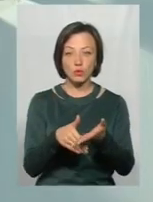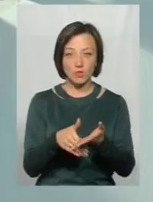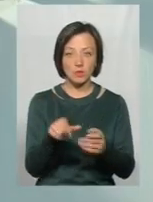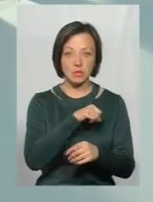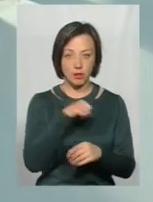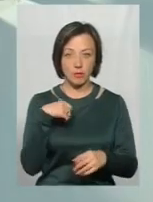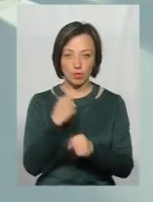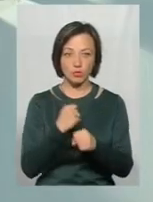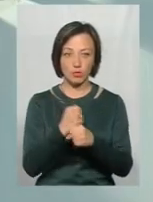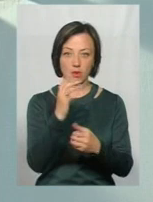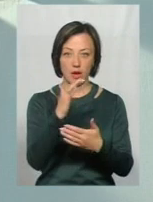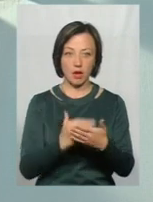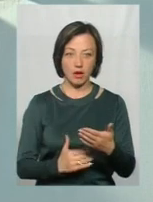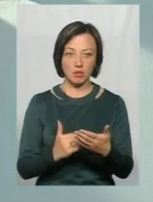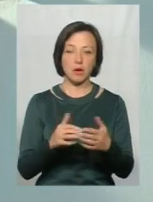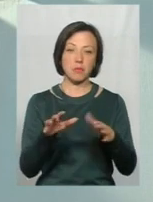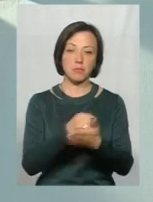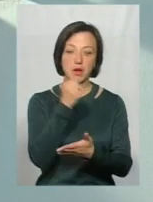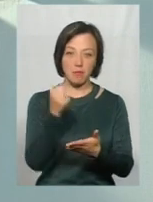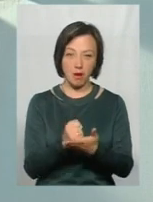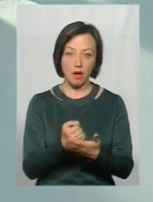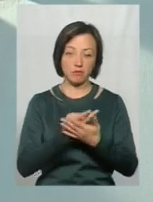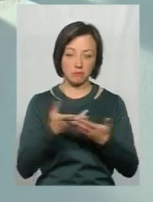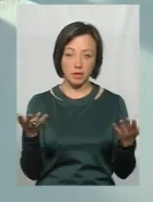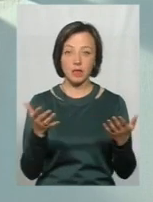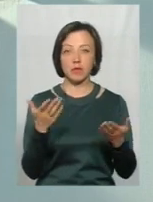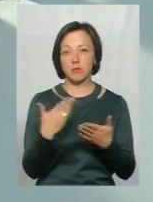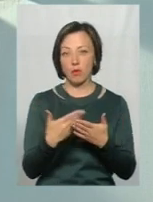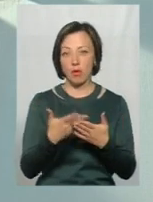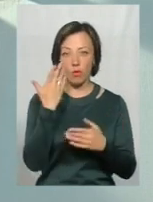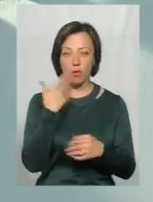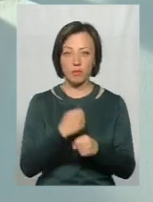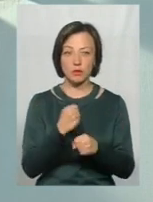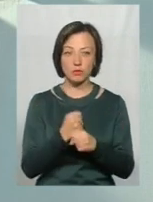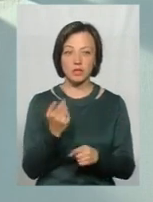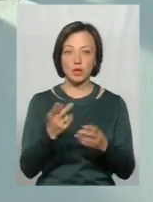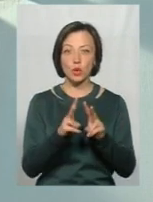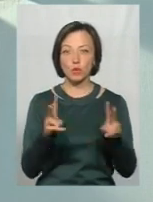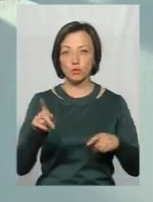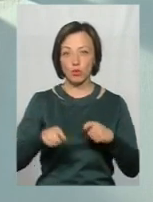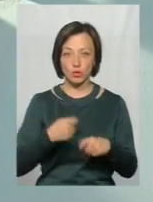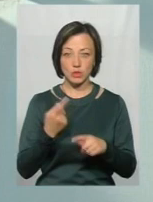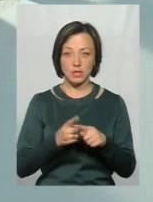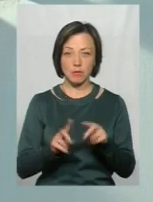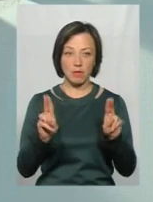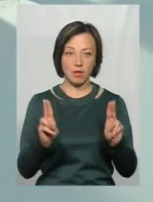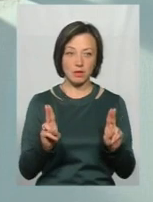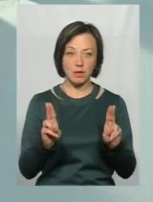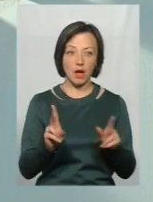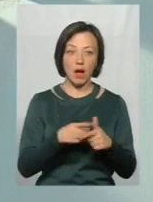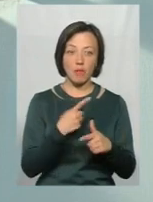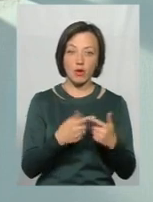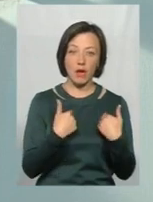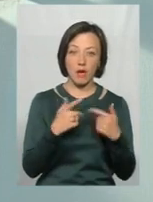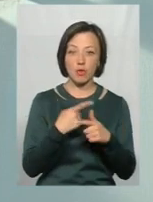вони самі їх розробляють, ми їх приймаємо на загал. І потім, наприклад, коли ми працюємо, і якщо десь хтось порушує це правило, то або